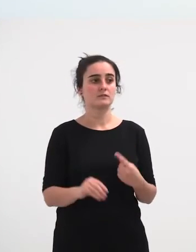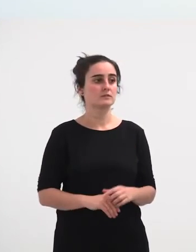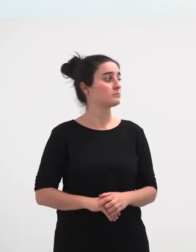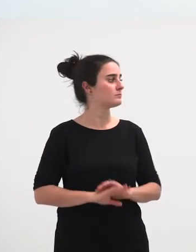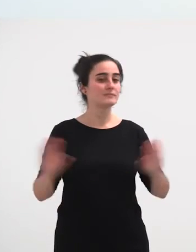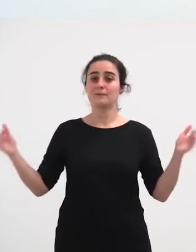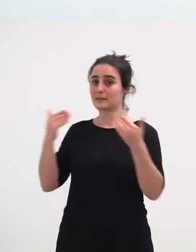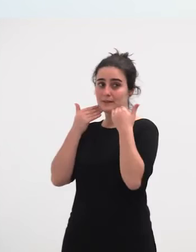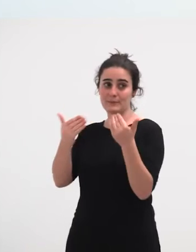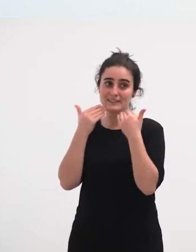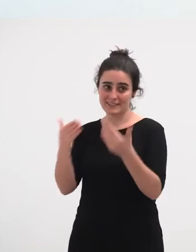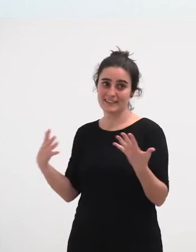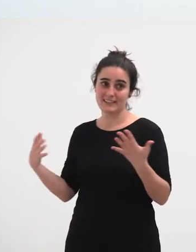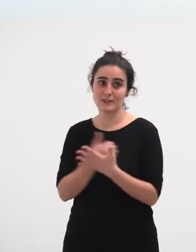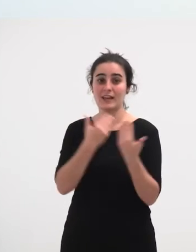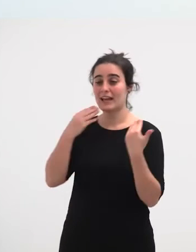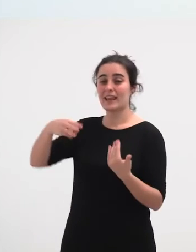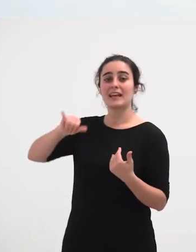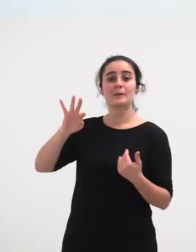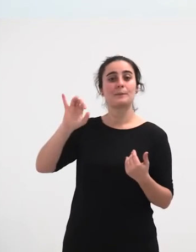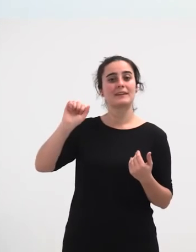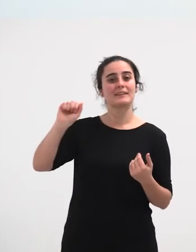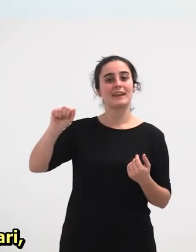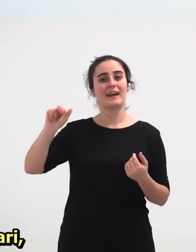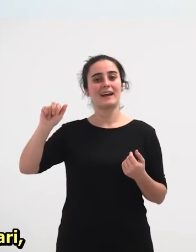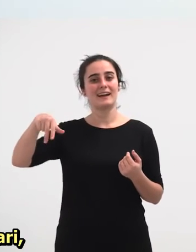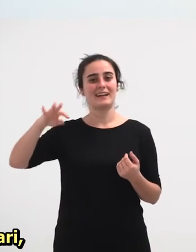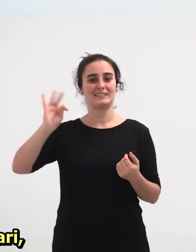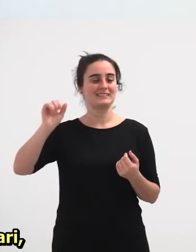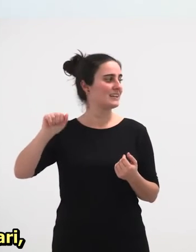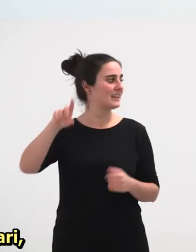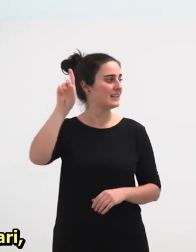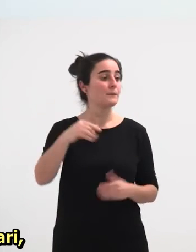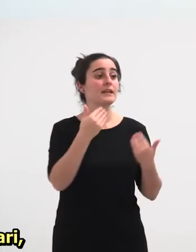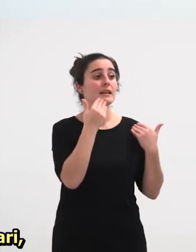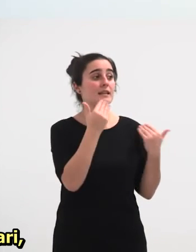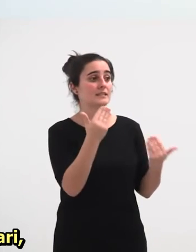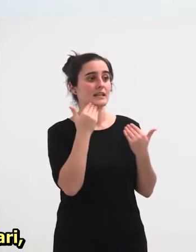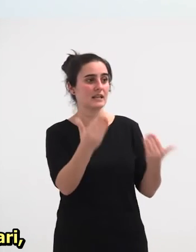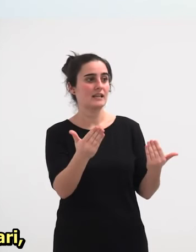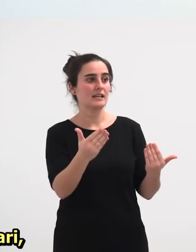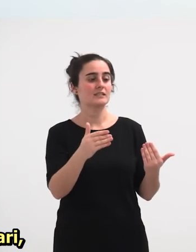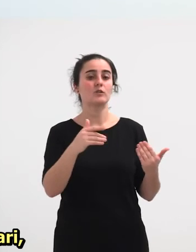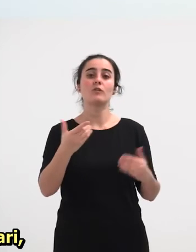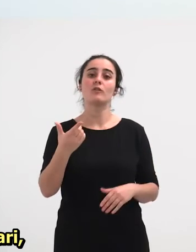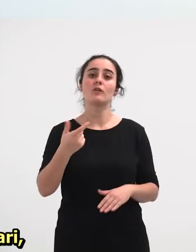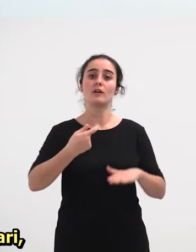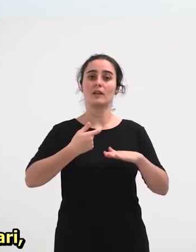Eskerrikasko goztiai, eskerrikasko maite tarantxa, eta batez ere, eskerrikasko gazteizko